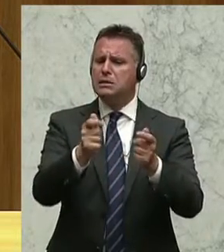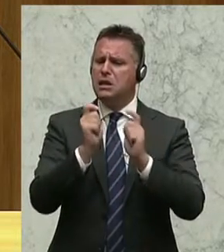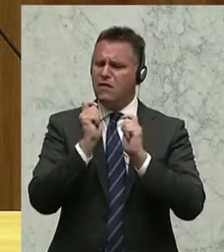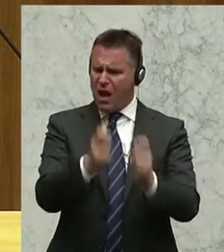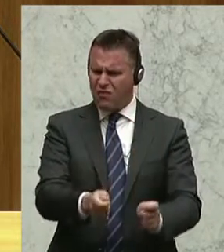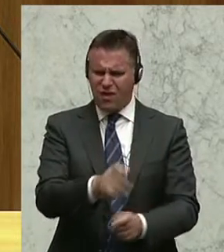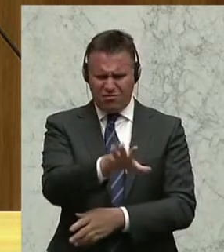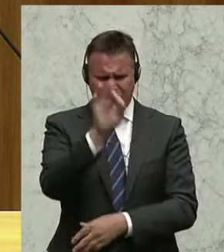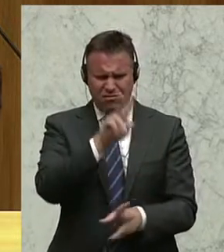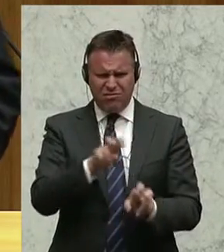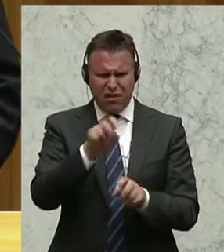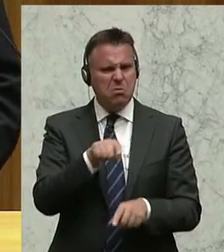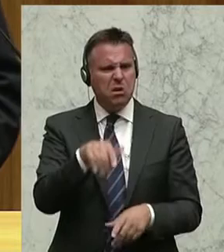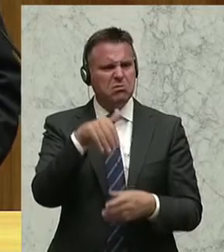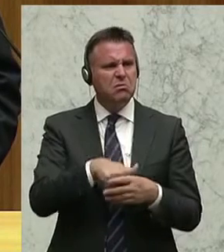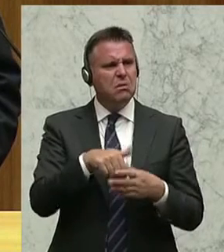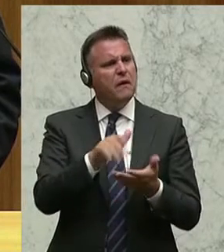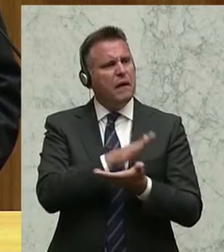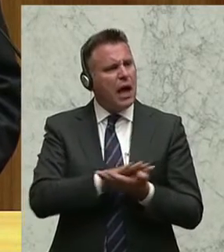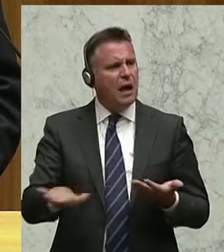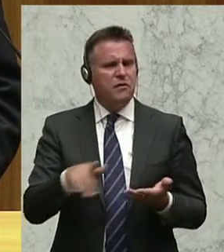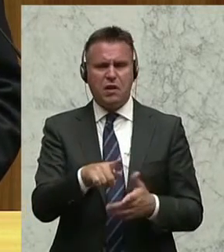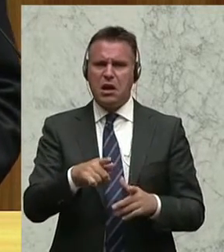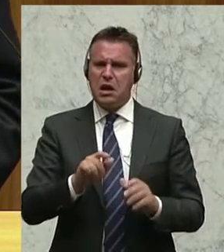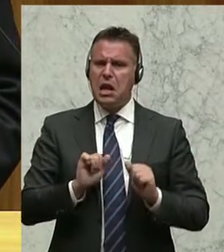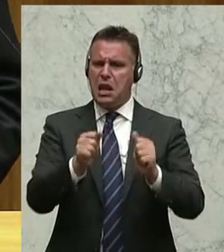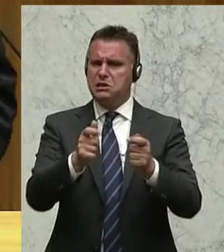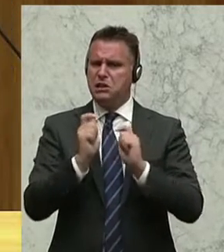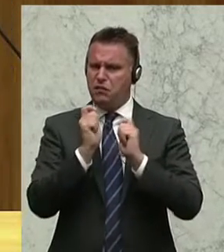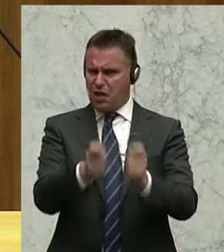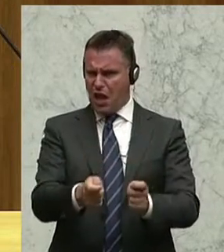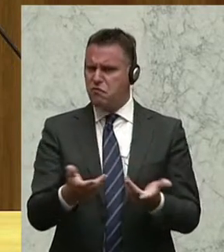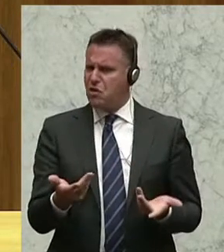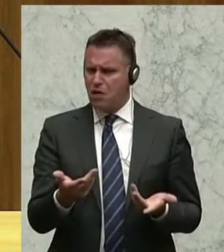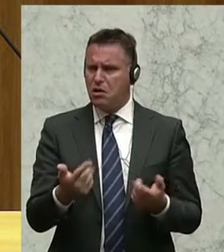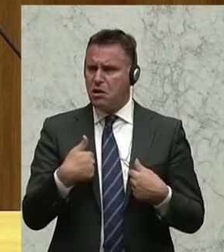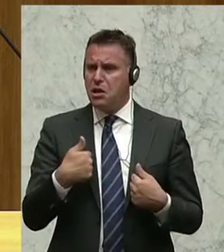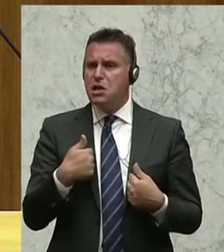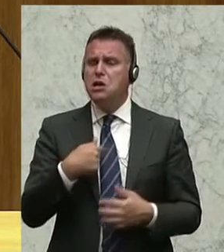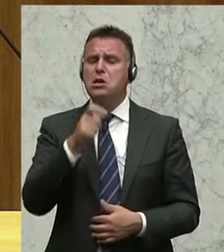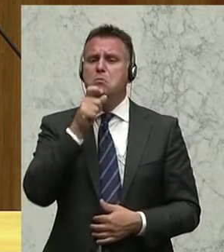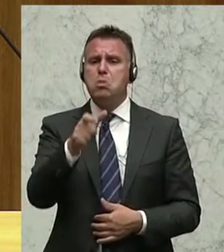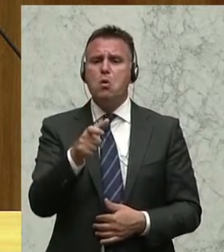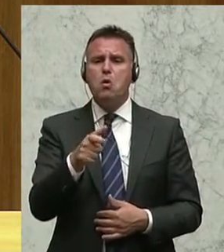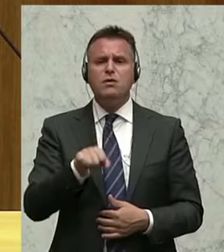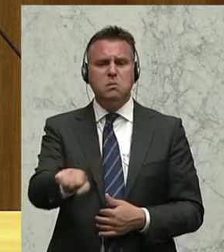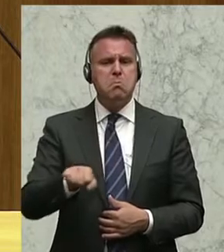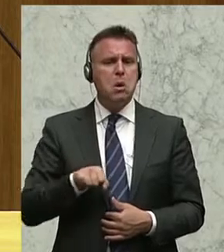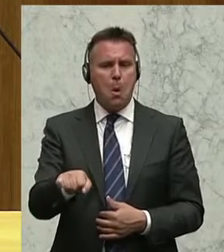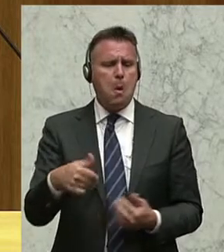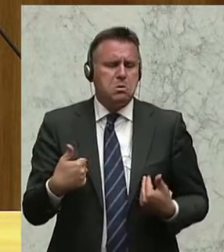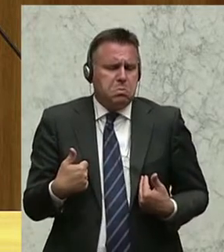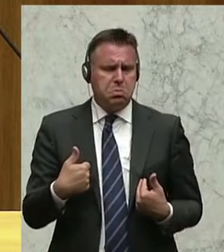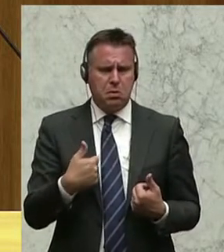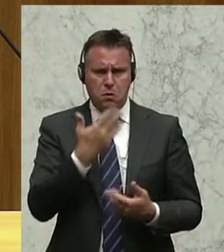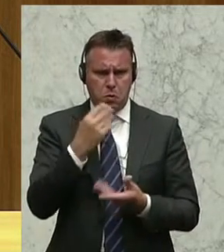naja, das ist ja ganz einfach, dieser Initiativantrag, der wird für mich als Berufspilot ja gar kein Problem darstellen.